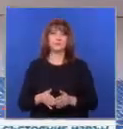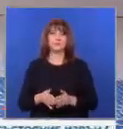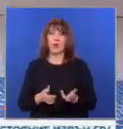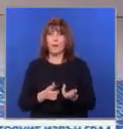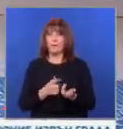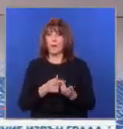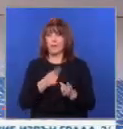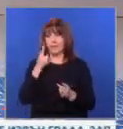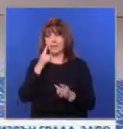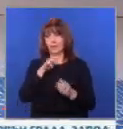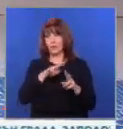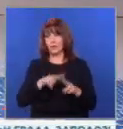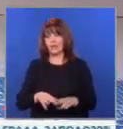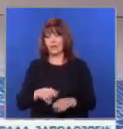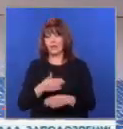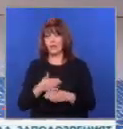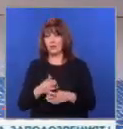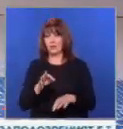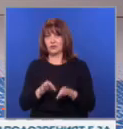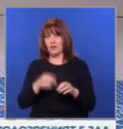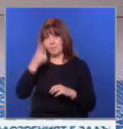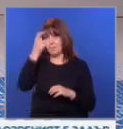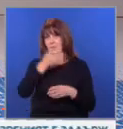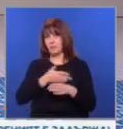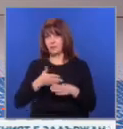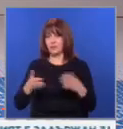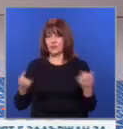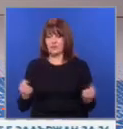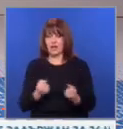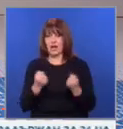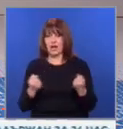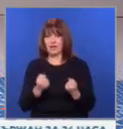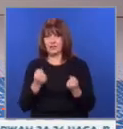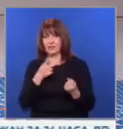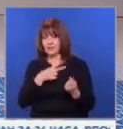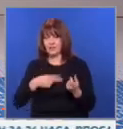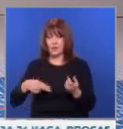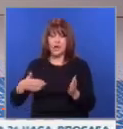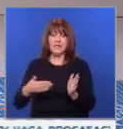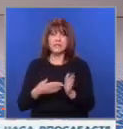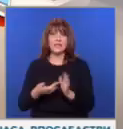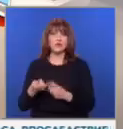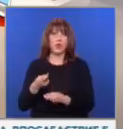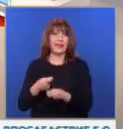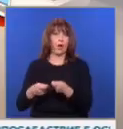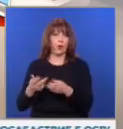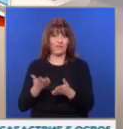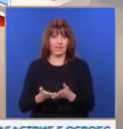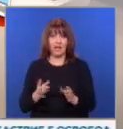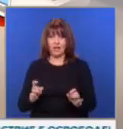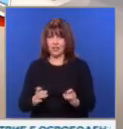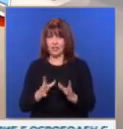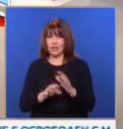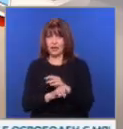Броени дни остават довода за парламент и МВР продължава активно с акции в цялата страна срещу търговията с гласове. От